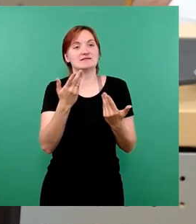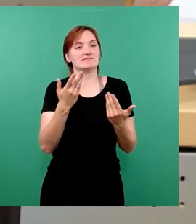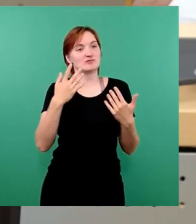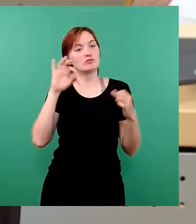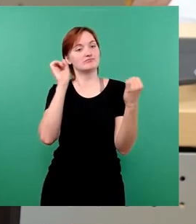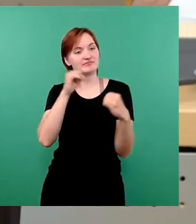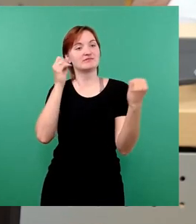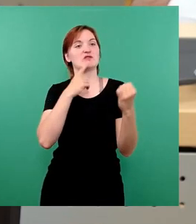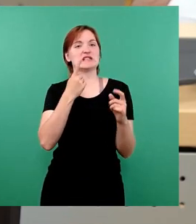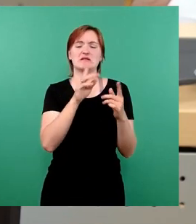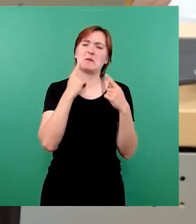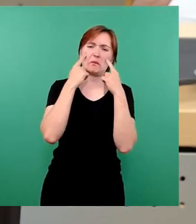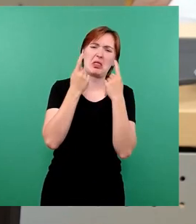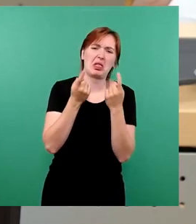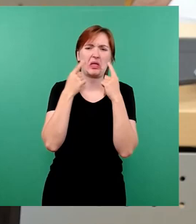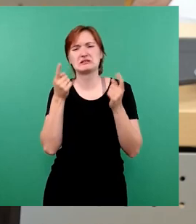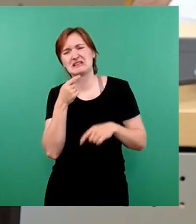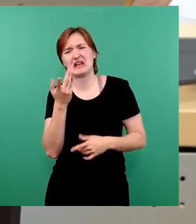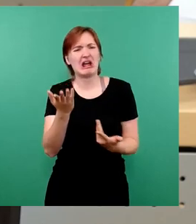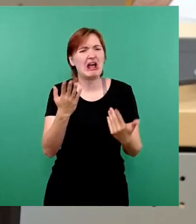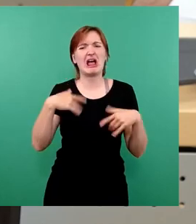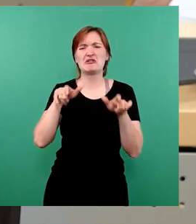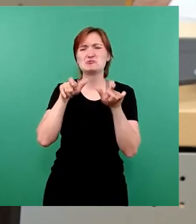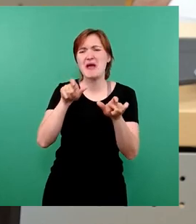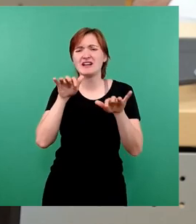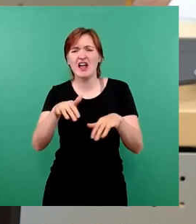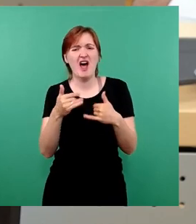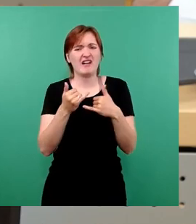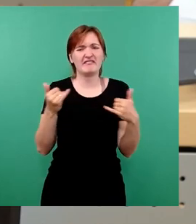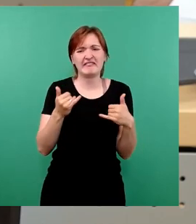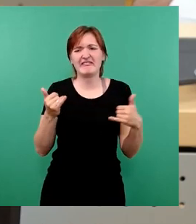Krokodilsdrehen, dass auf einmal eine Haushaltssperre kommen musste.